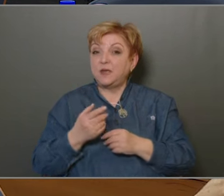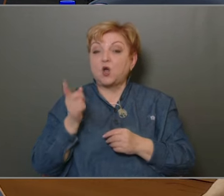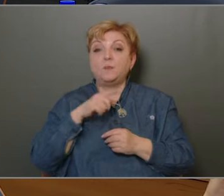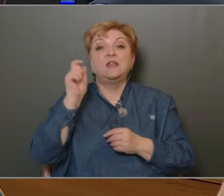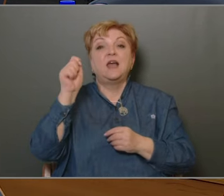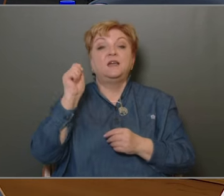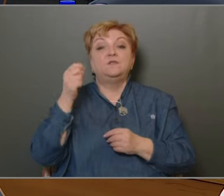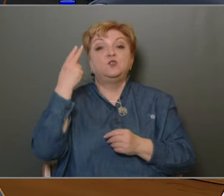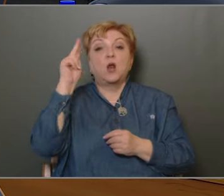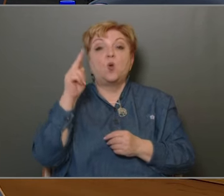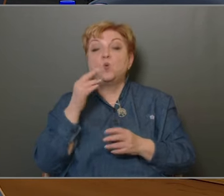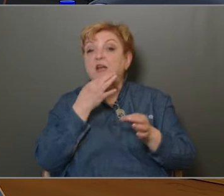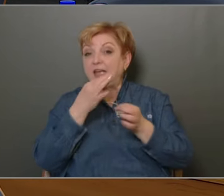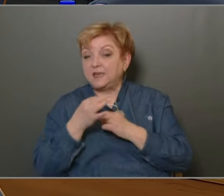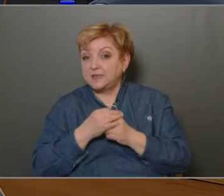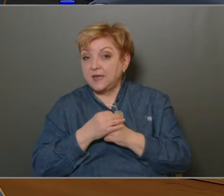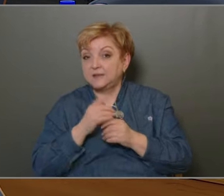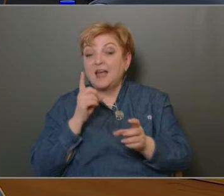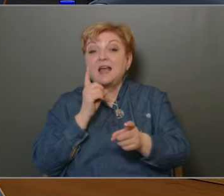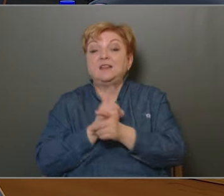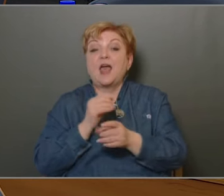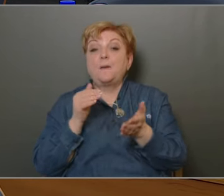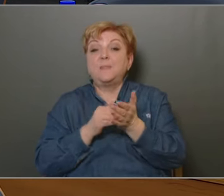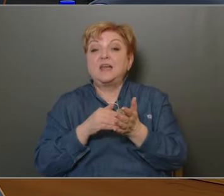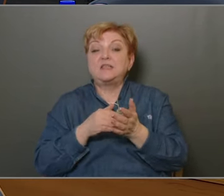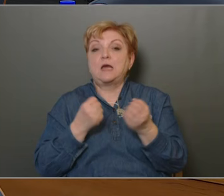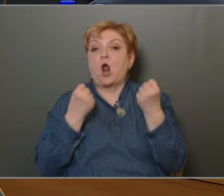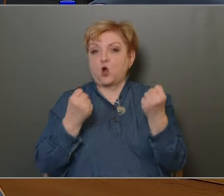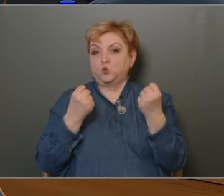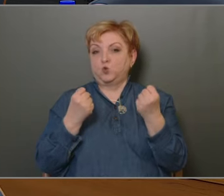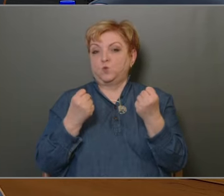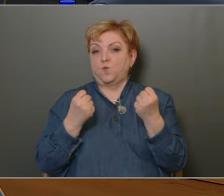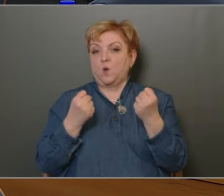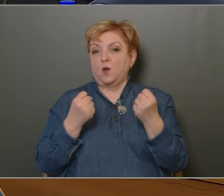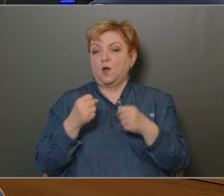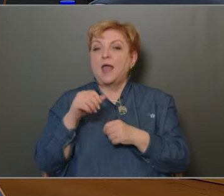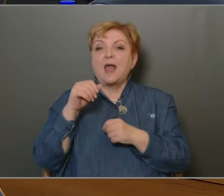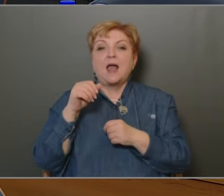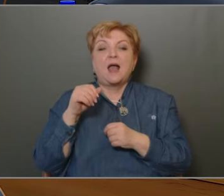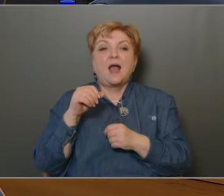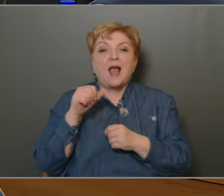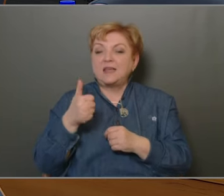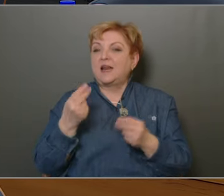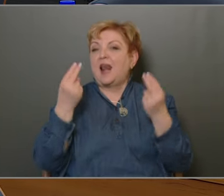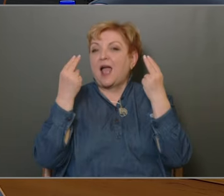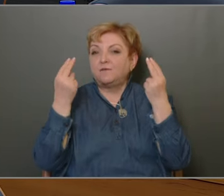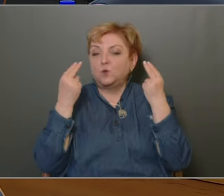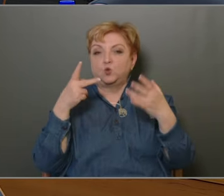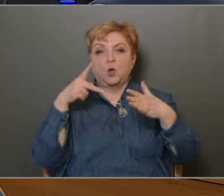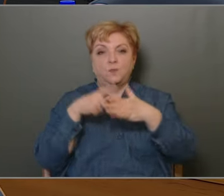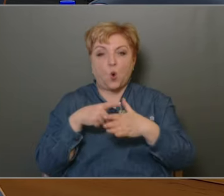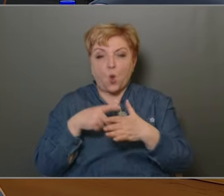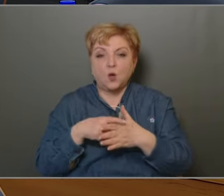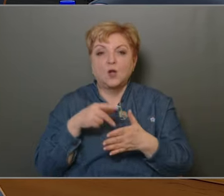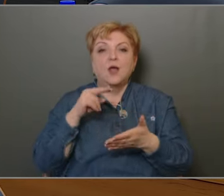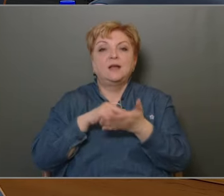amit kípvisel úr kérdez. De még egyszer hangsúlyozva, az egyetlen és legfontosabb dolog,